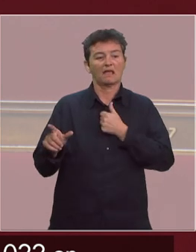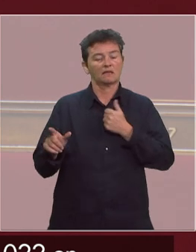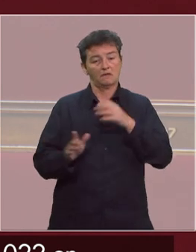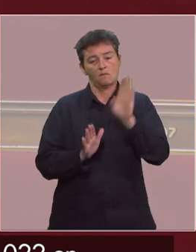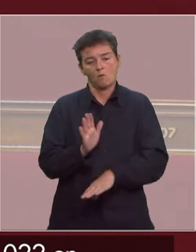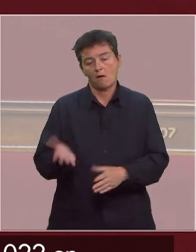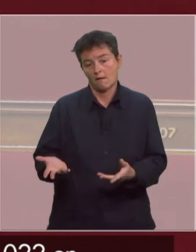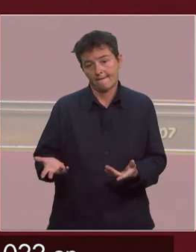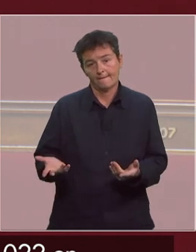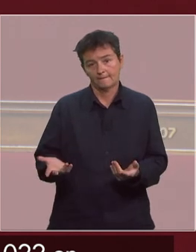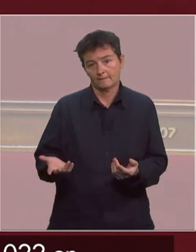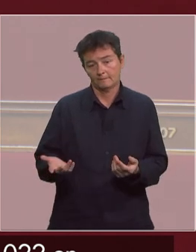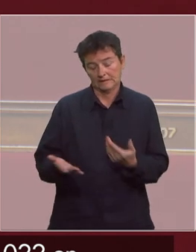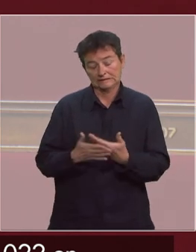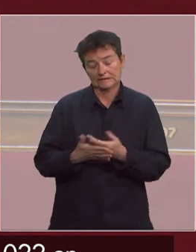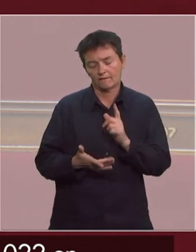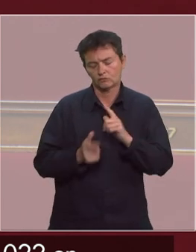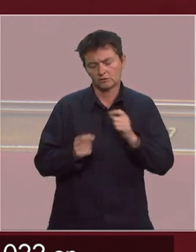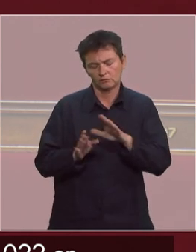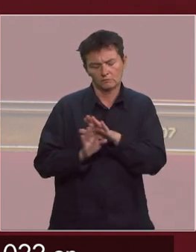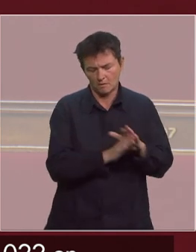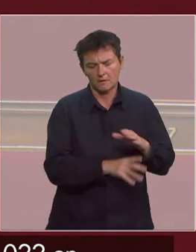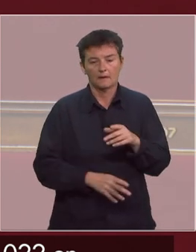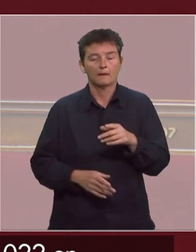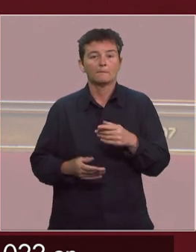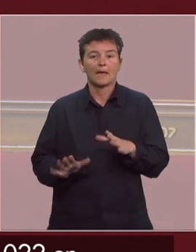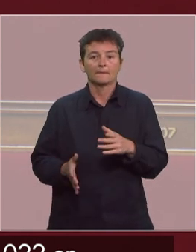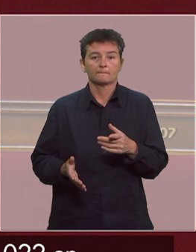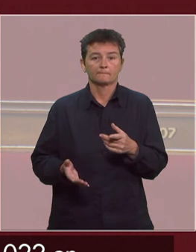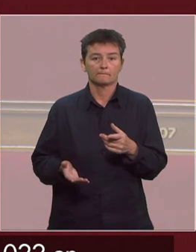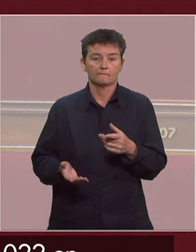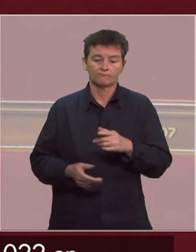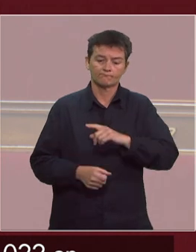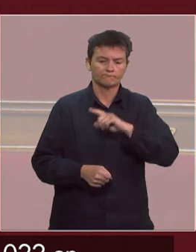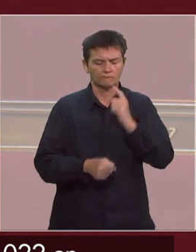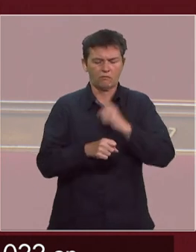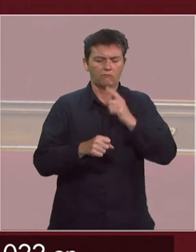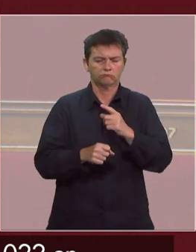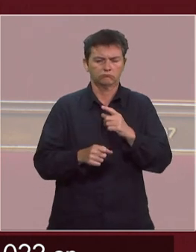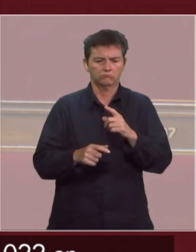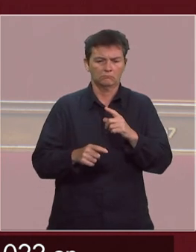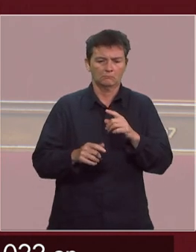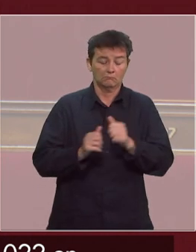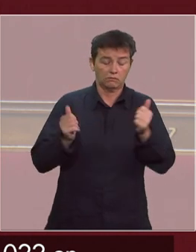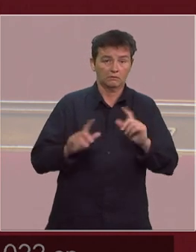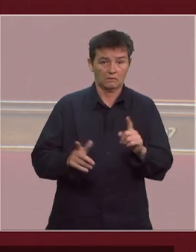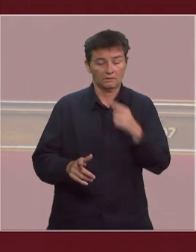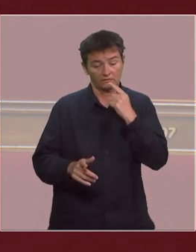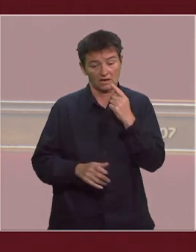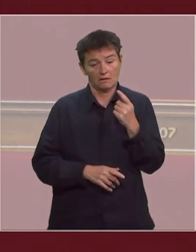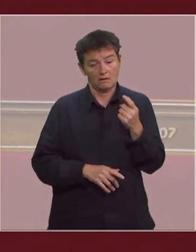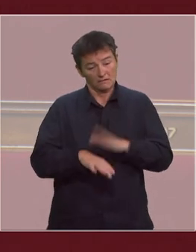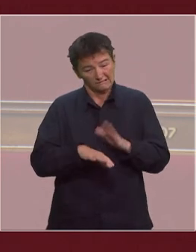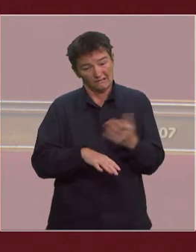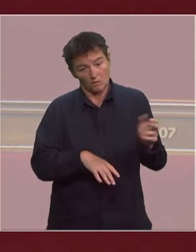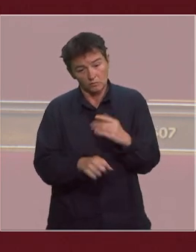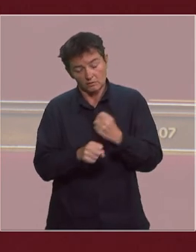dont il faudra, par ailleurs, reparler. Mais ce ne peut être avec une injonction contradictoire, avec des appels à reprendre l'activité